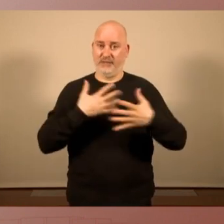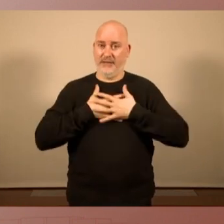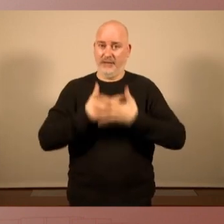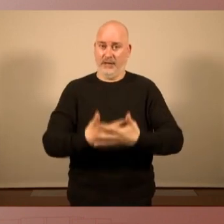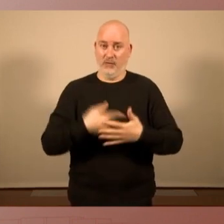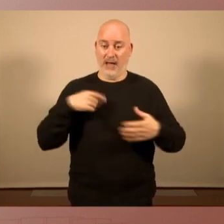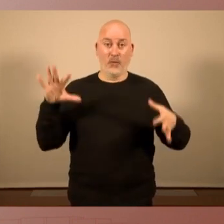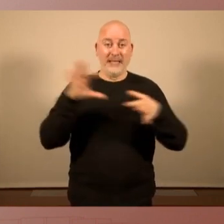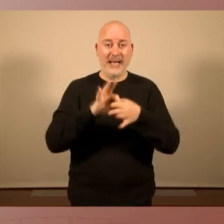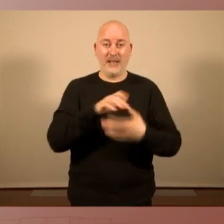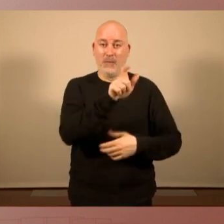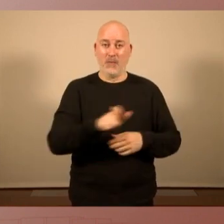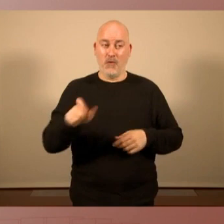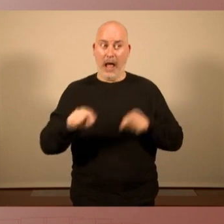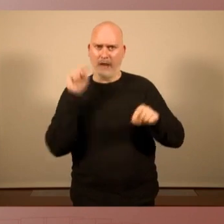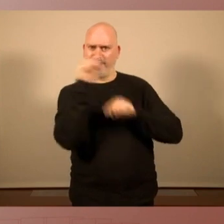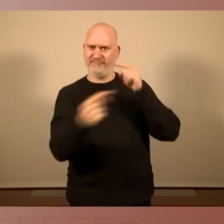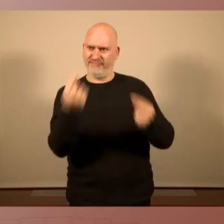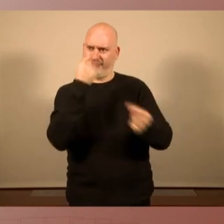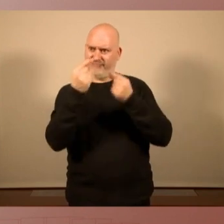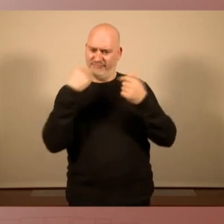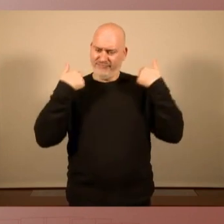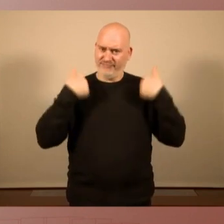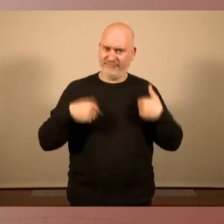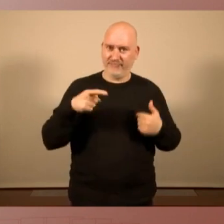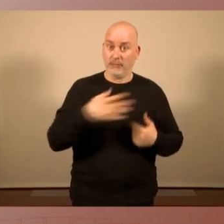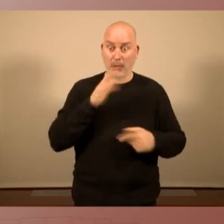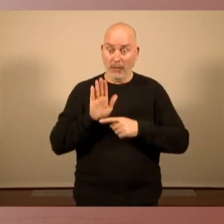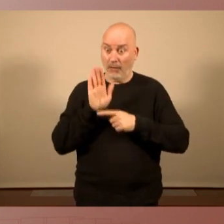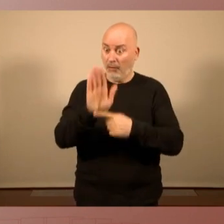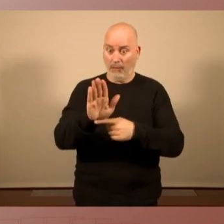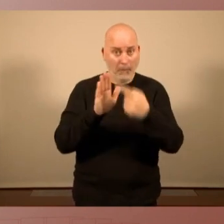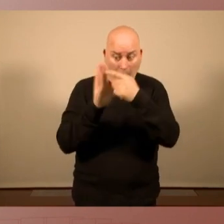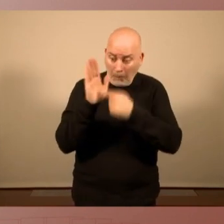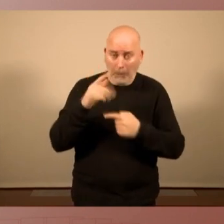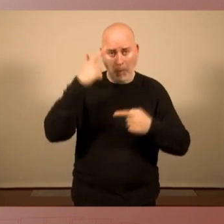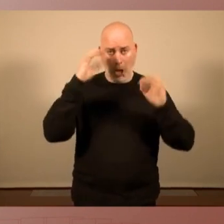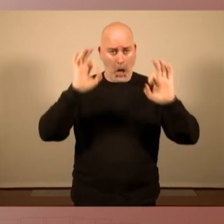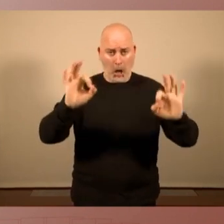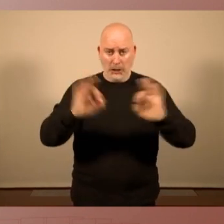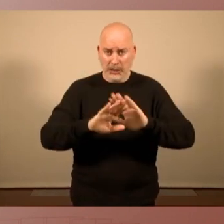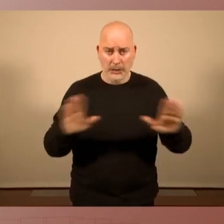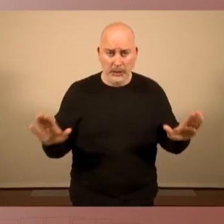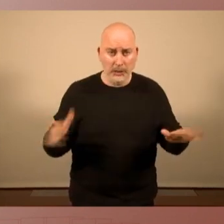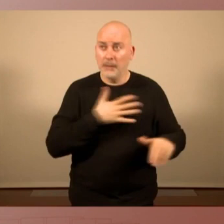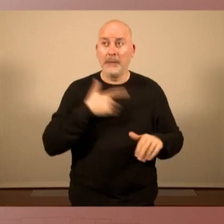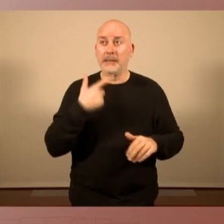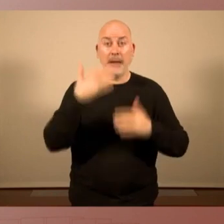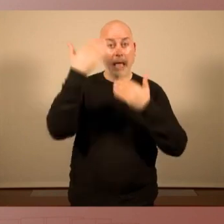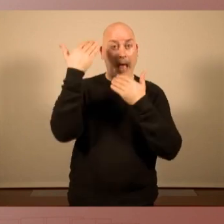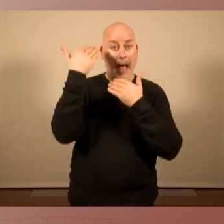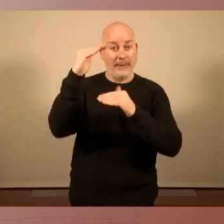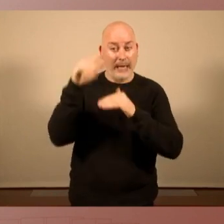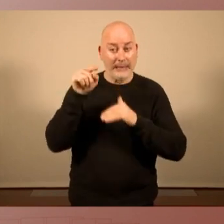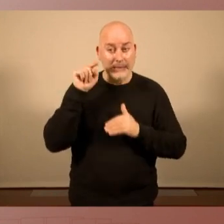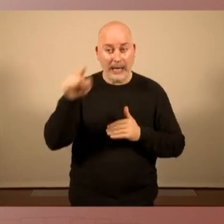'Unitat Popular, que precisament el que fa és plantejar qüestions de sentit comú, com per exemple que l'habitatge no sigui